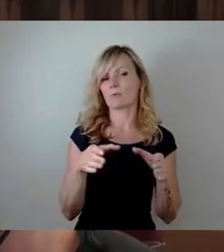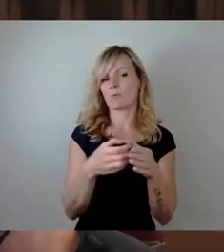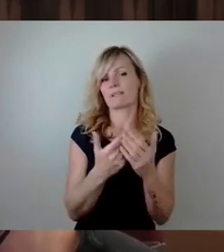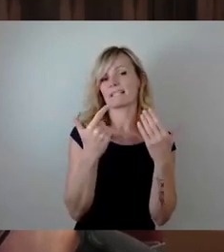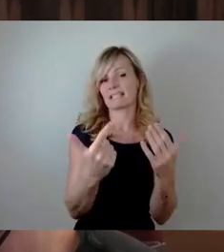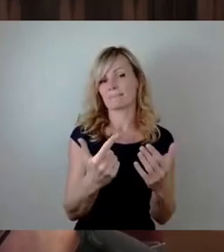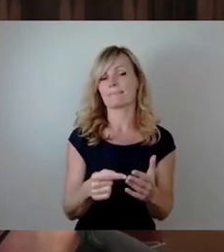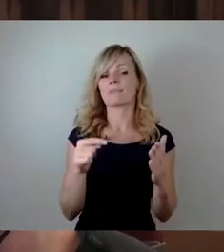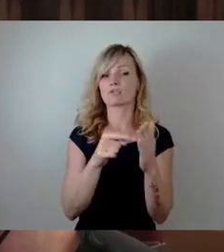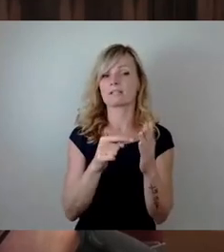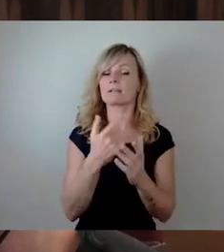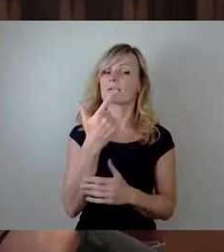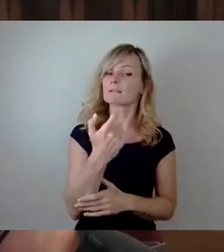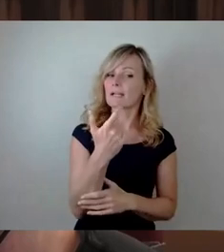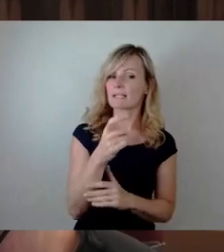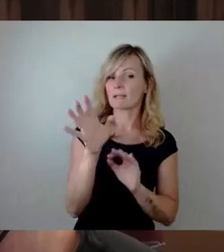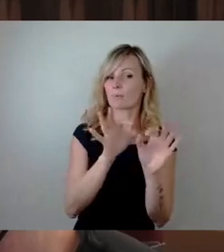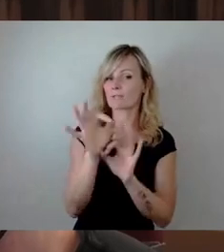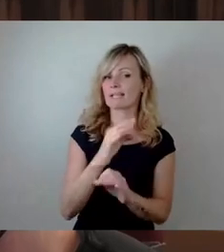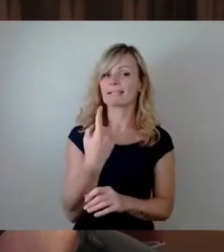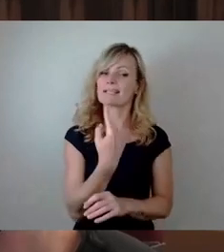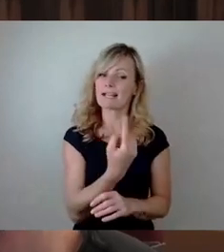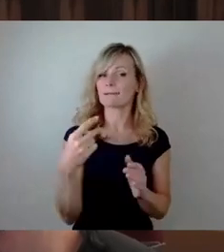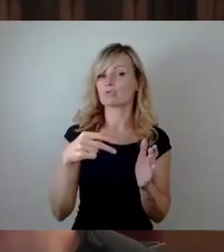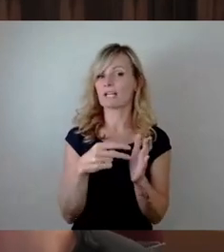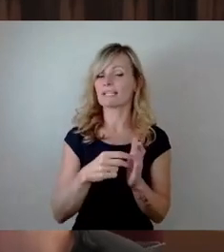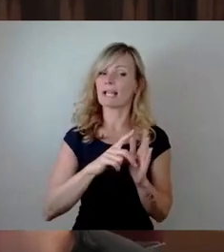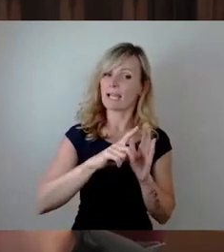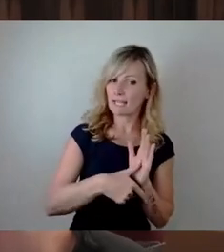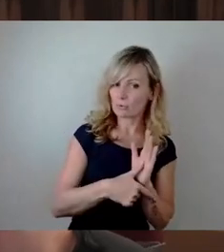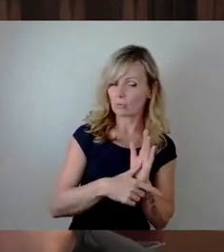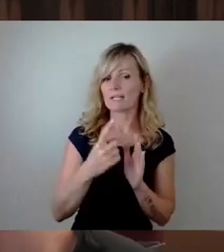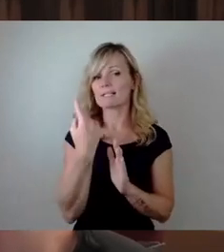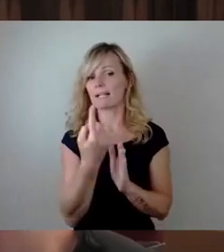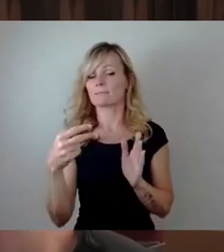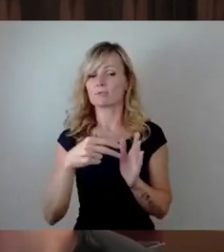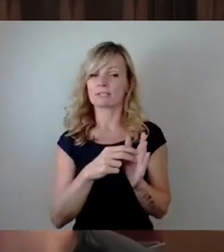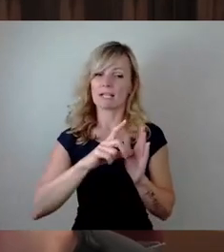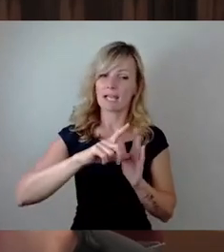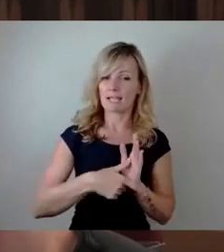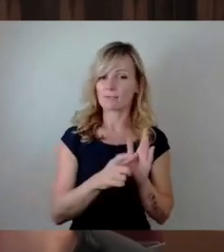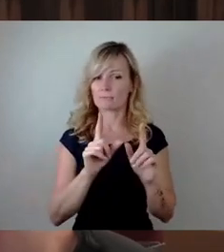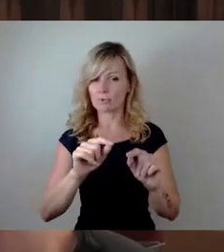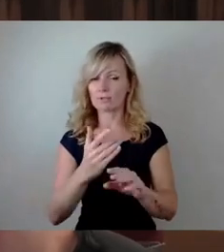dass sie ja 20% selbstständige Leistungen erfordern. Selbstständige Leistungen in diesem Sinne erfordern eine